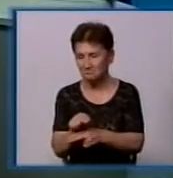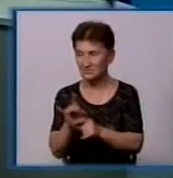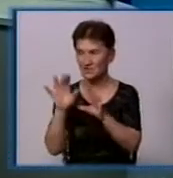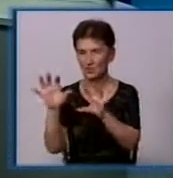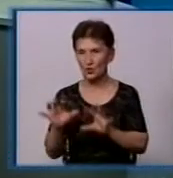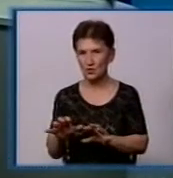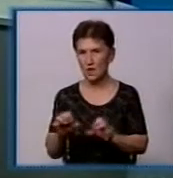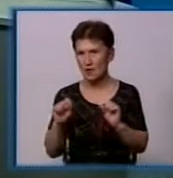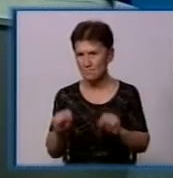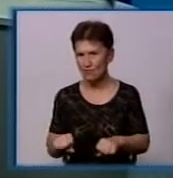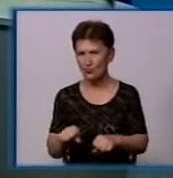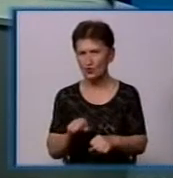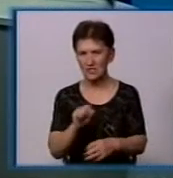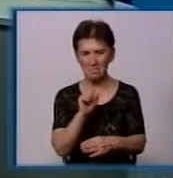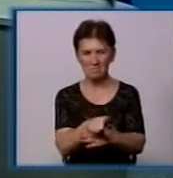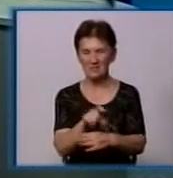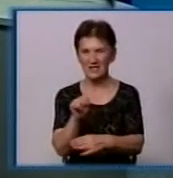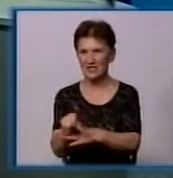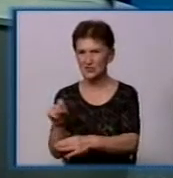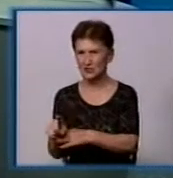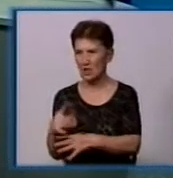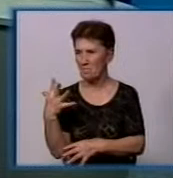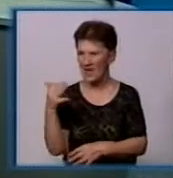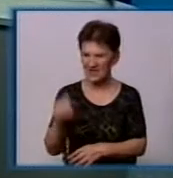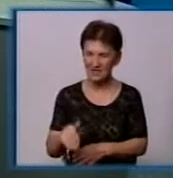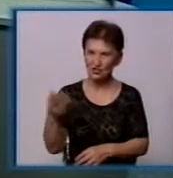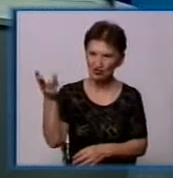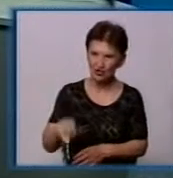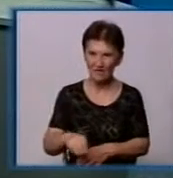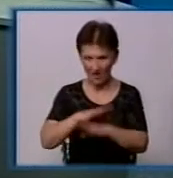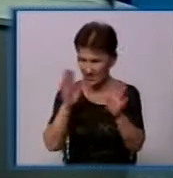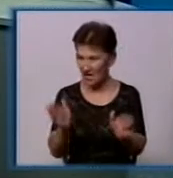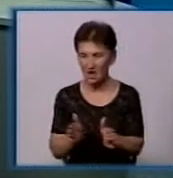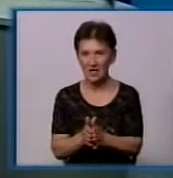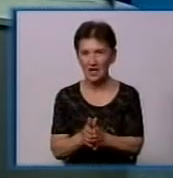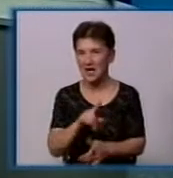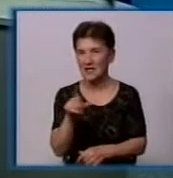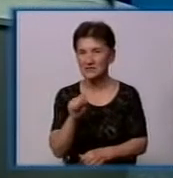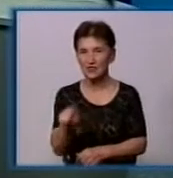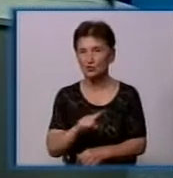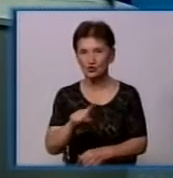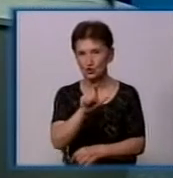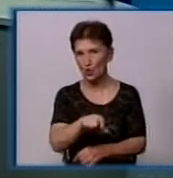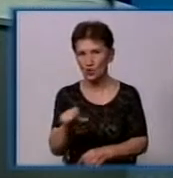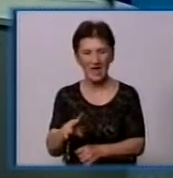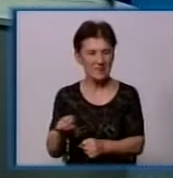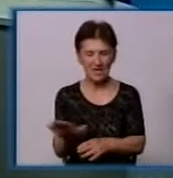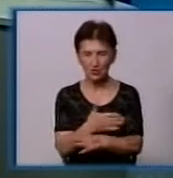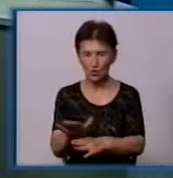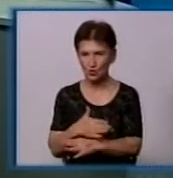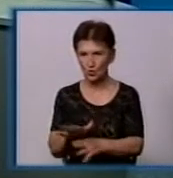можемо внести поправки і призначити там 5 тисяч штрафів з гривень за те, що людина не сортує сміття, але